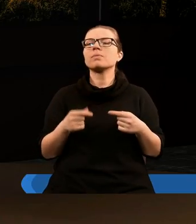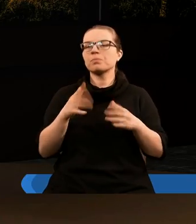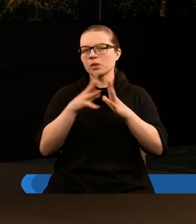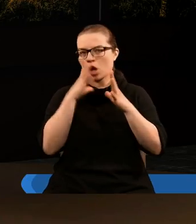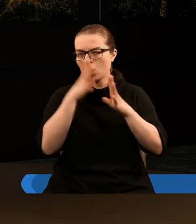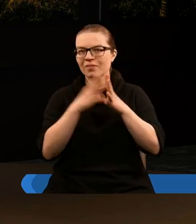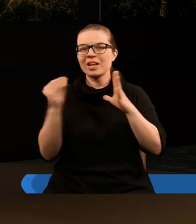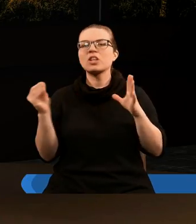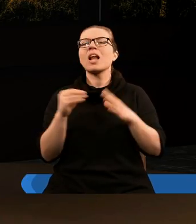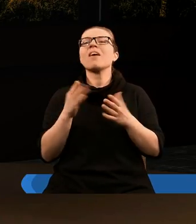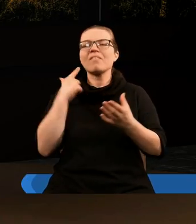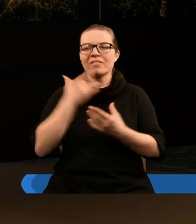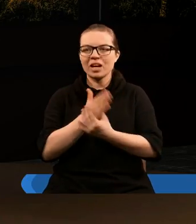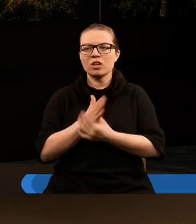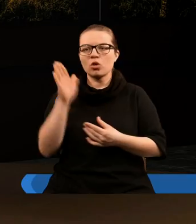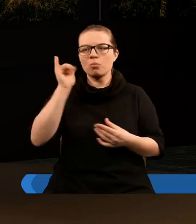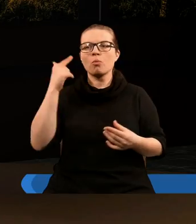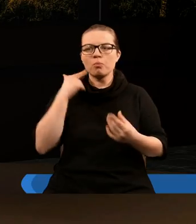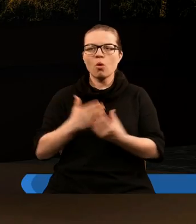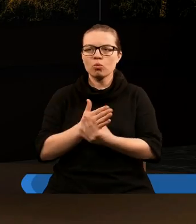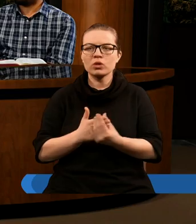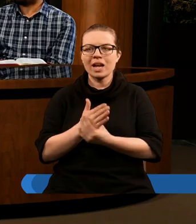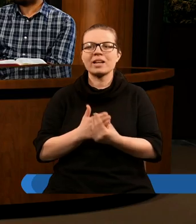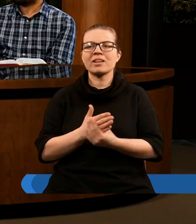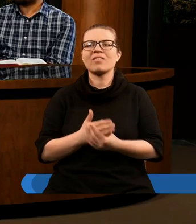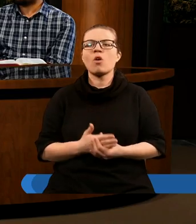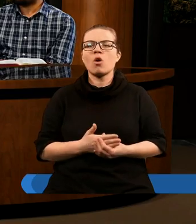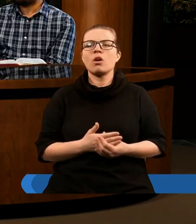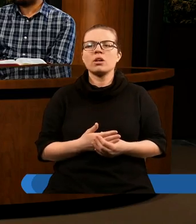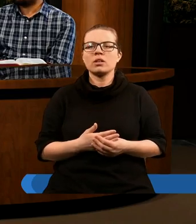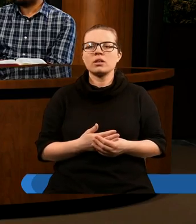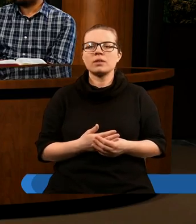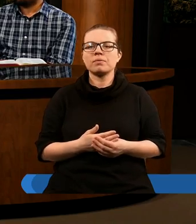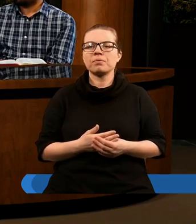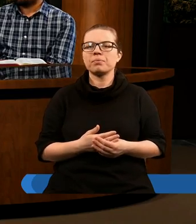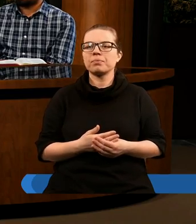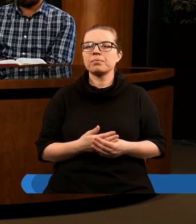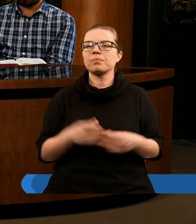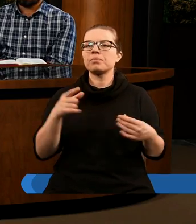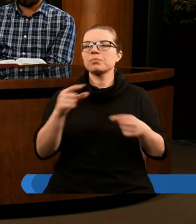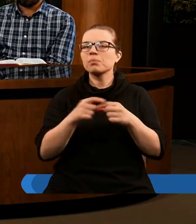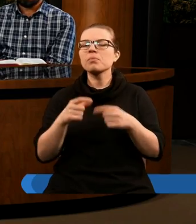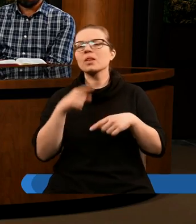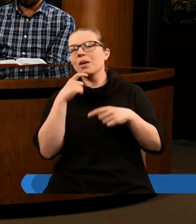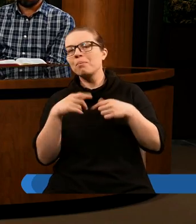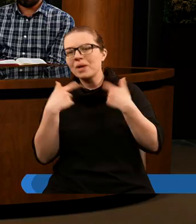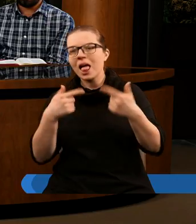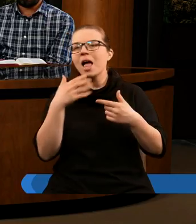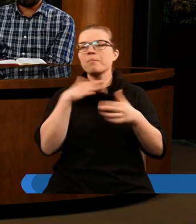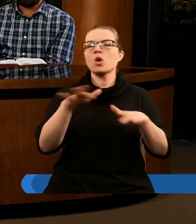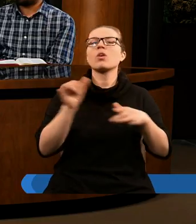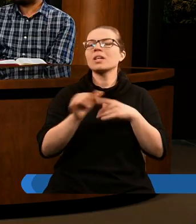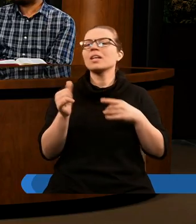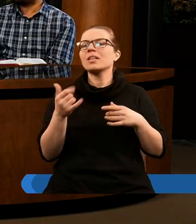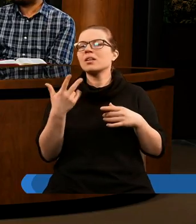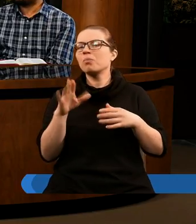odzwierciedlają wierność Panu Bogu i posłuszeństwu. W szczególności dodanie w imieniu tych dwóch plemion Józefa, który był